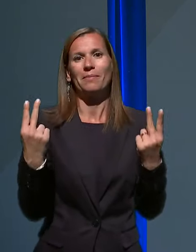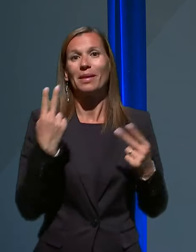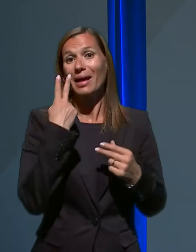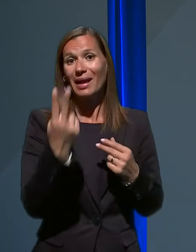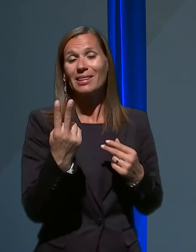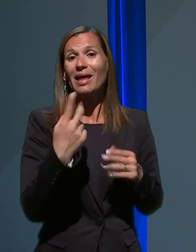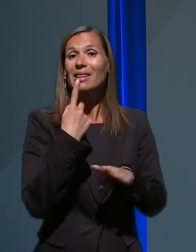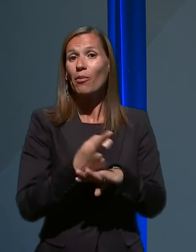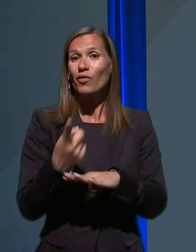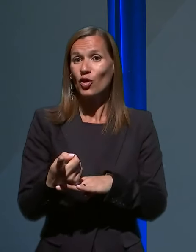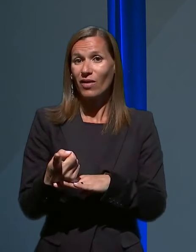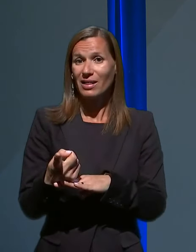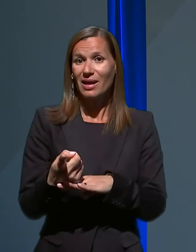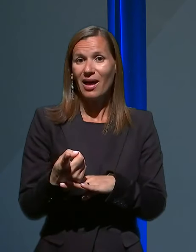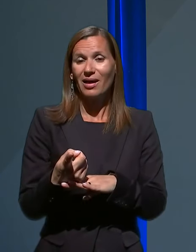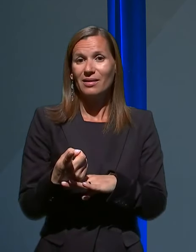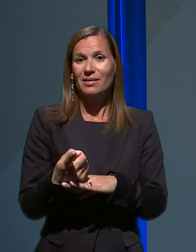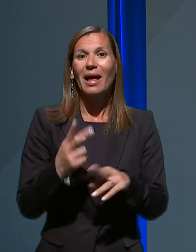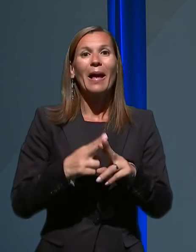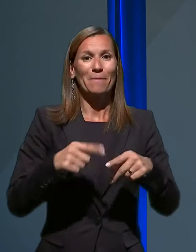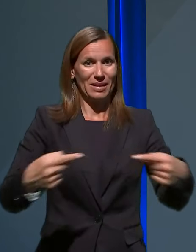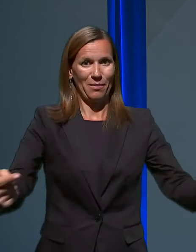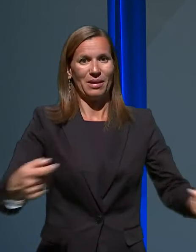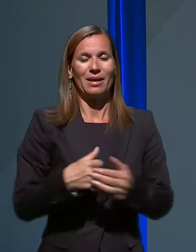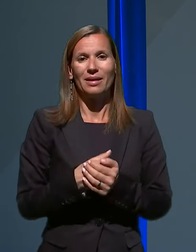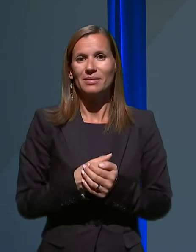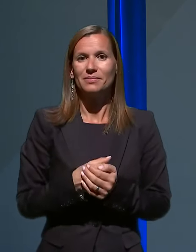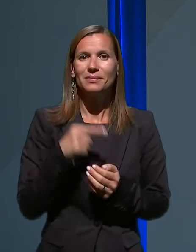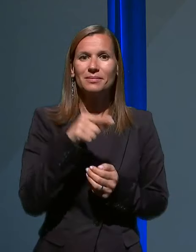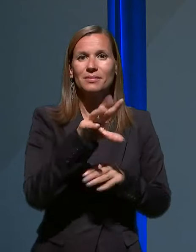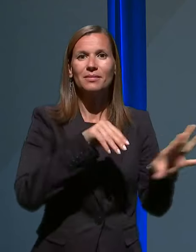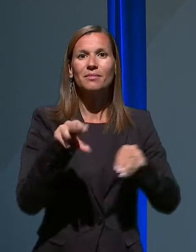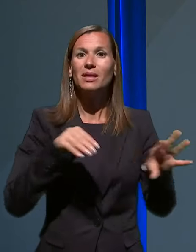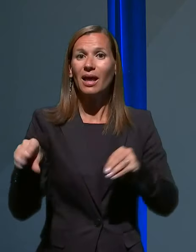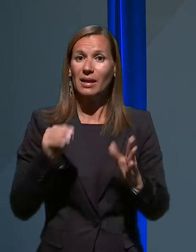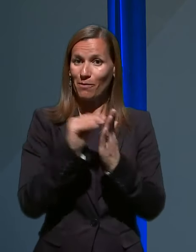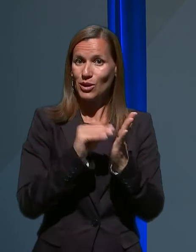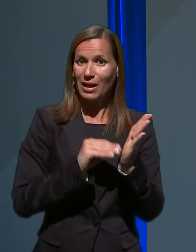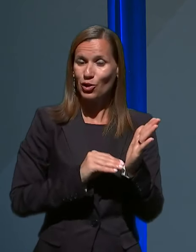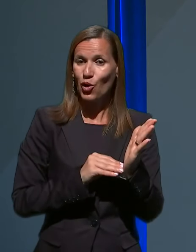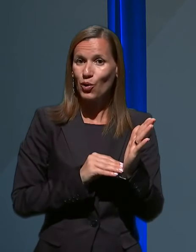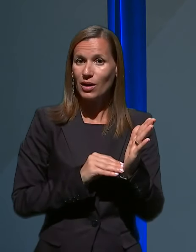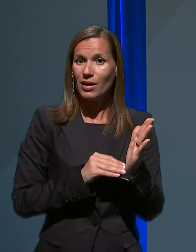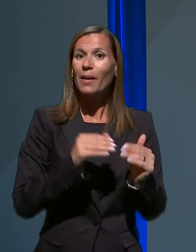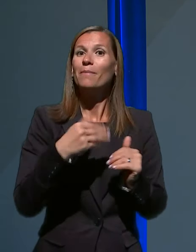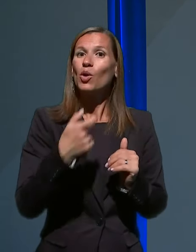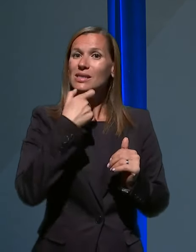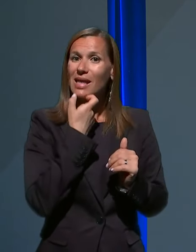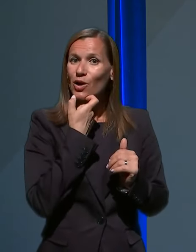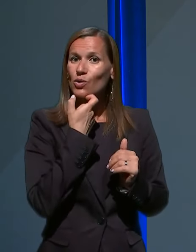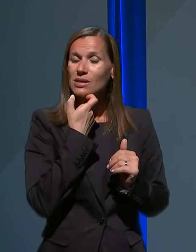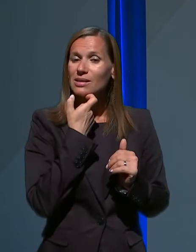napovedovanja same epidemije. In to zbiranje podatkov po starosti